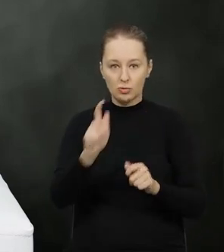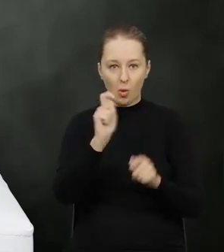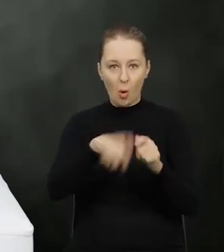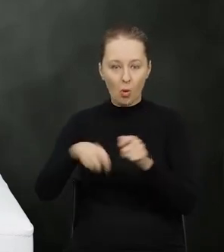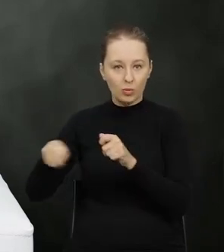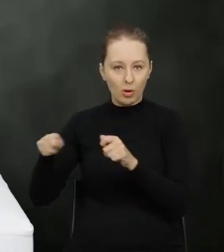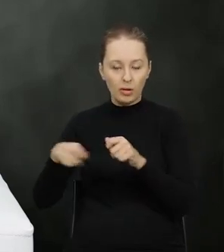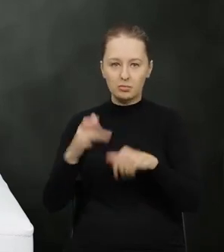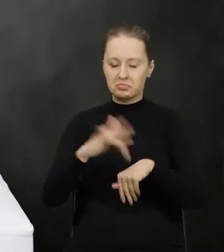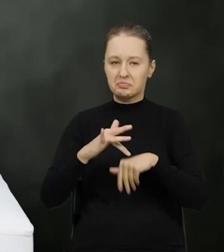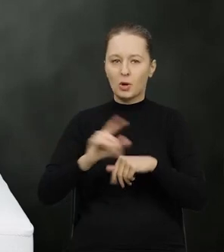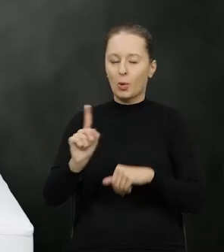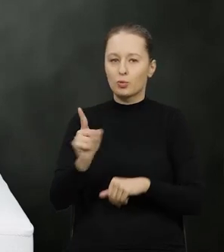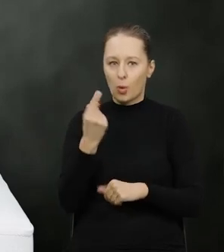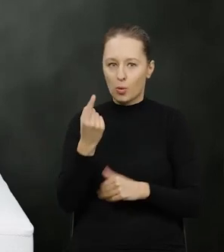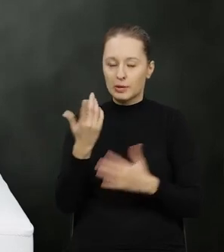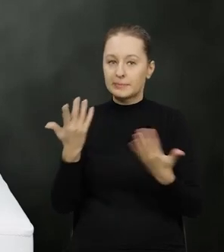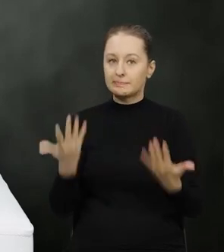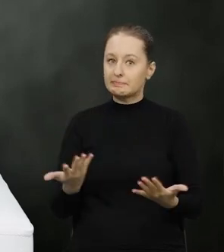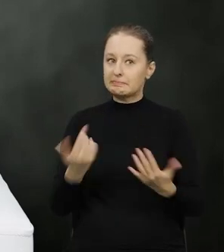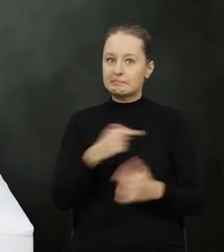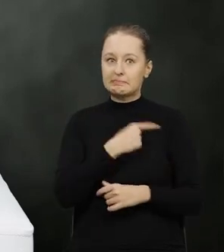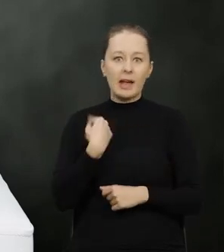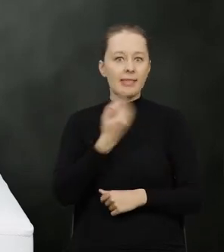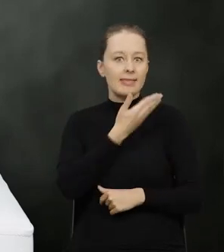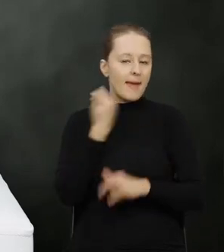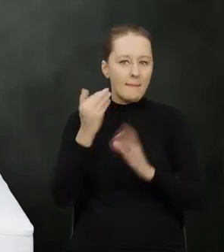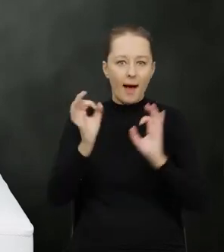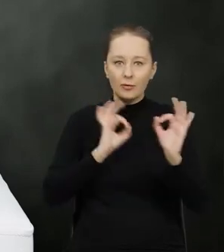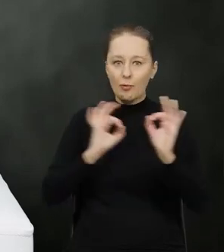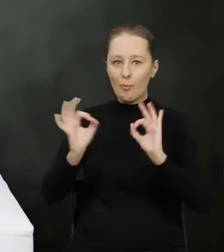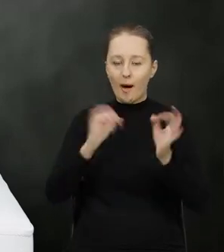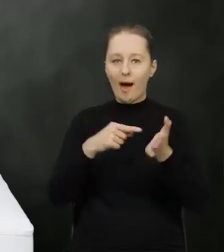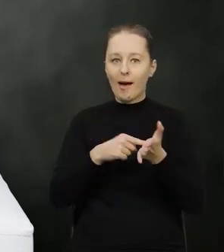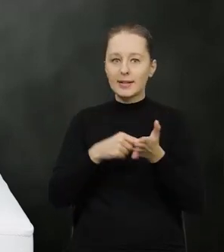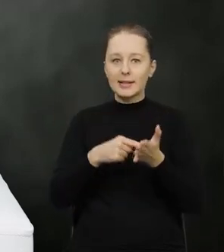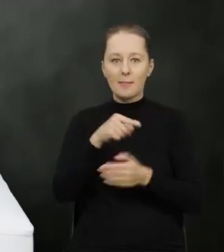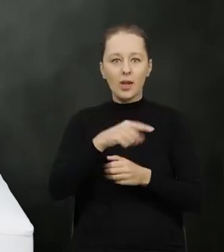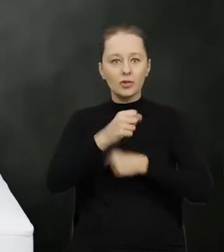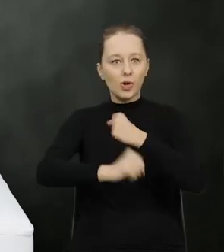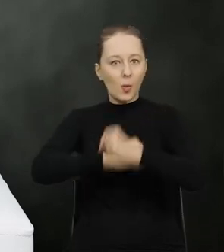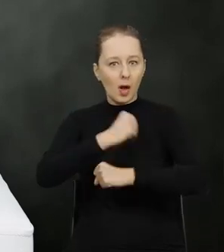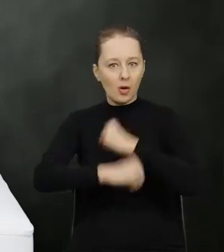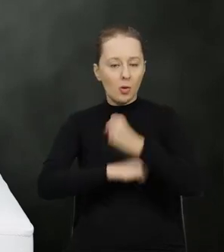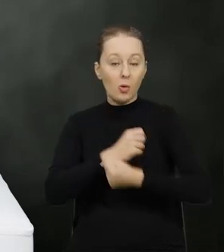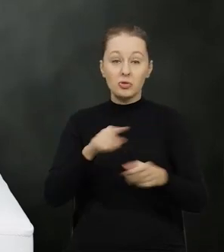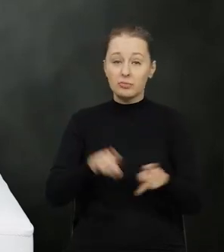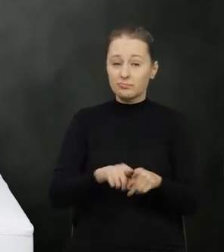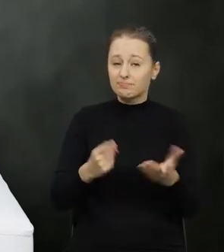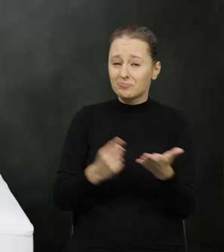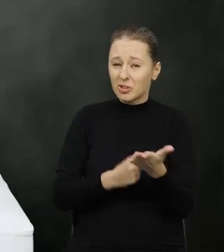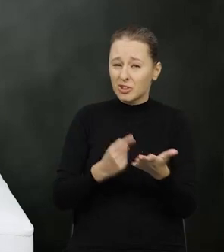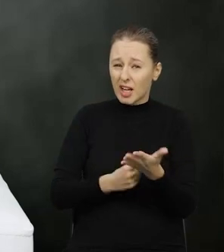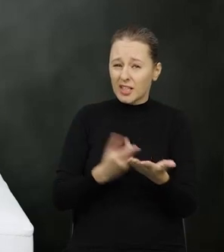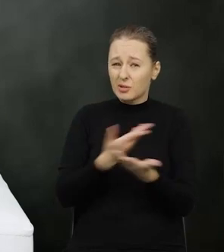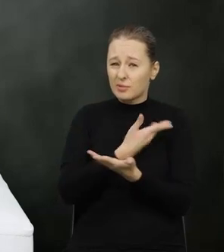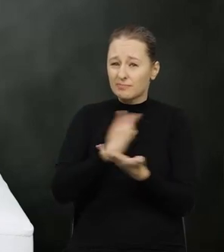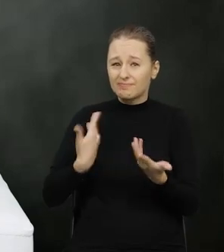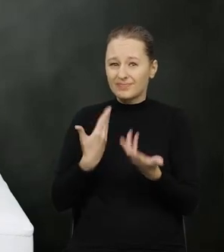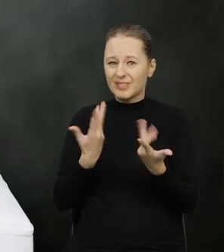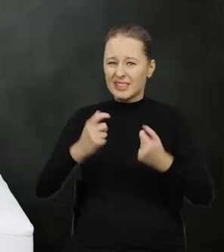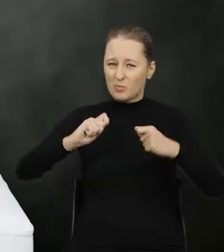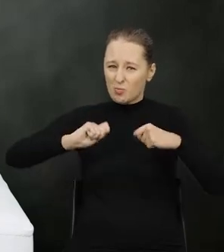Wynika to w znacznym stopniu z tego, że nie posiadamy informacji na temat tej działalności i bardzo często